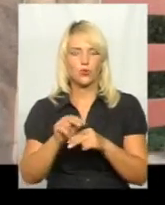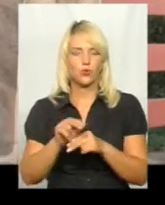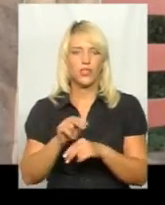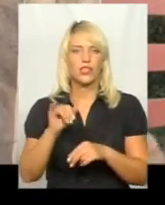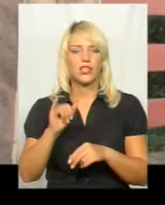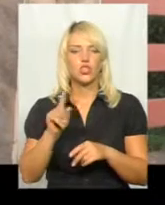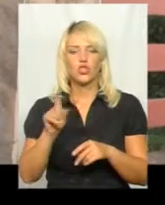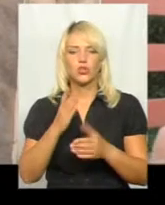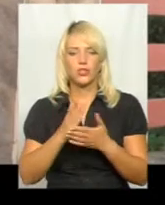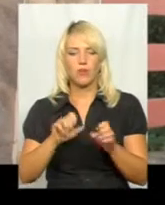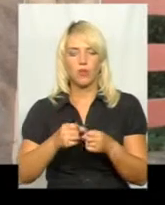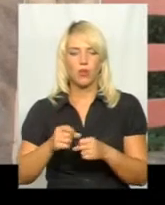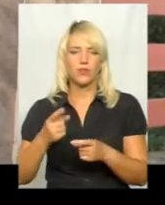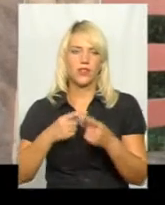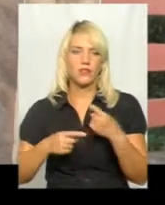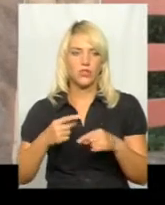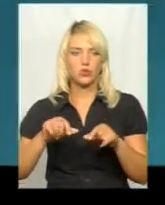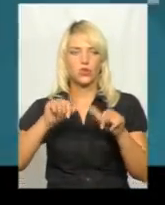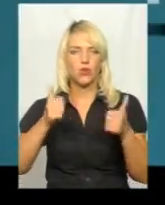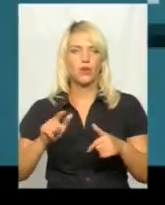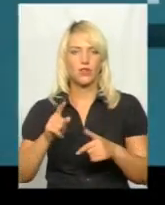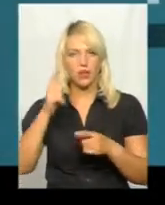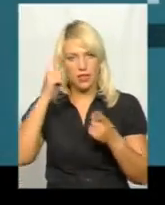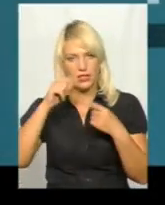і вернути йому образ, який придумав маестро.